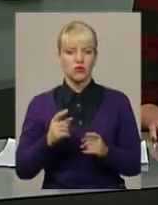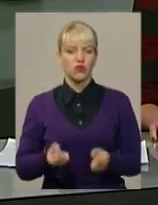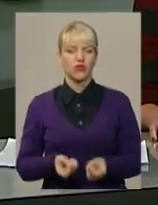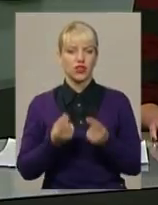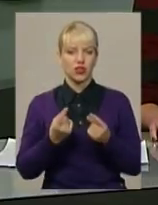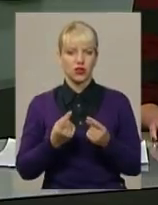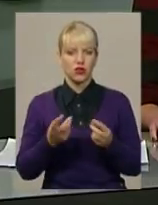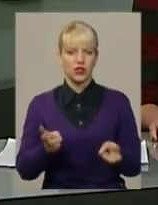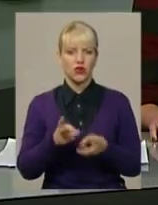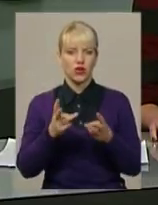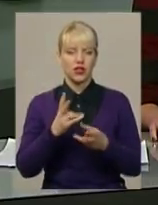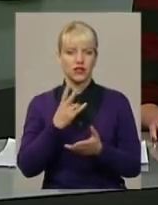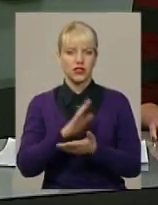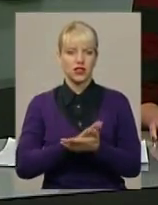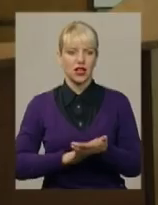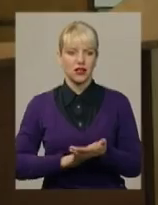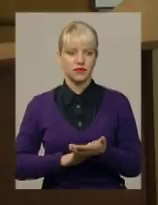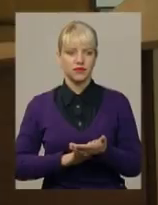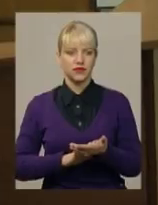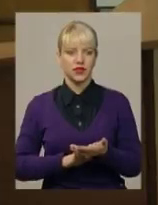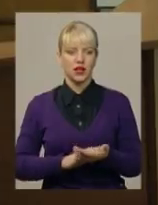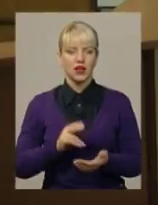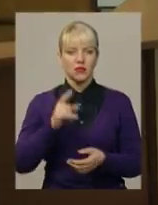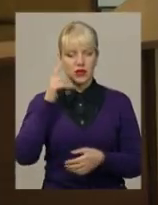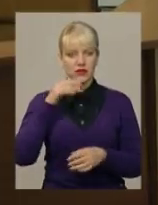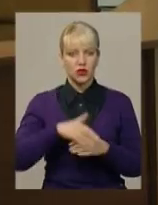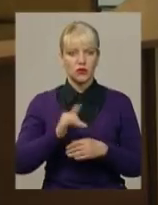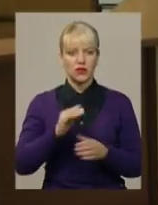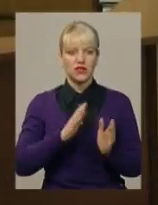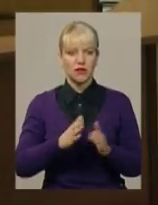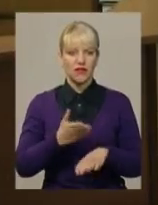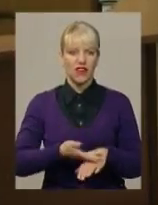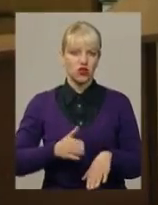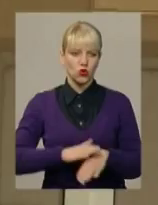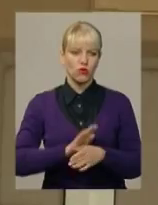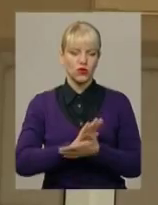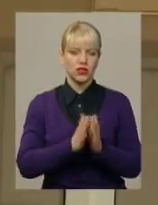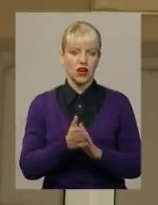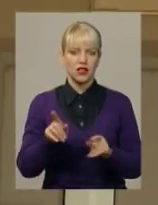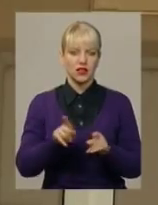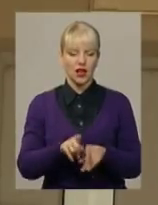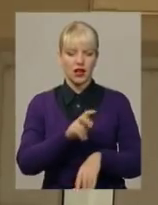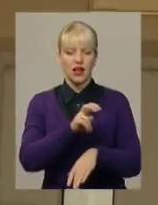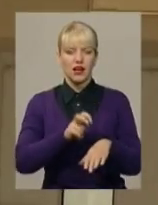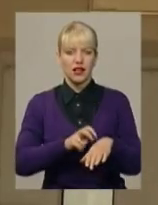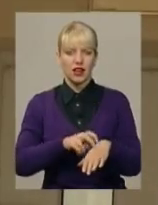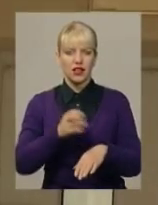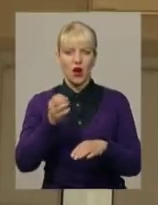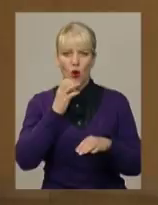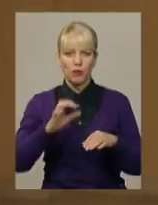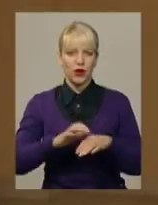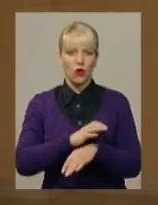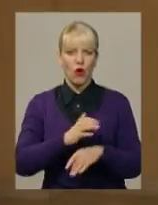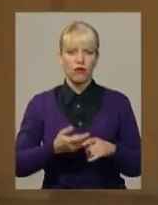загорання – далі у сюжеті. При свідомості та у стабільно важкому стані. Так лікарі опікового відділення Хмельницької